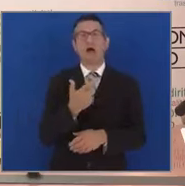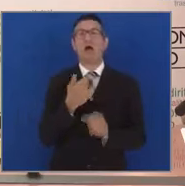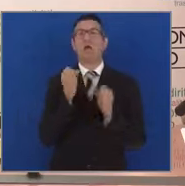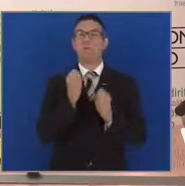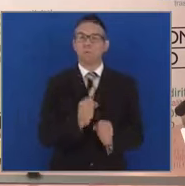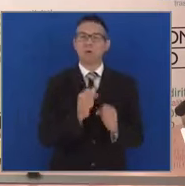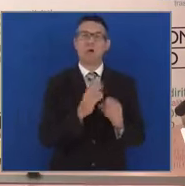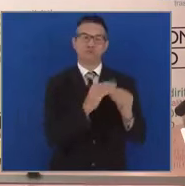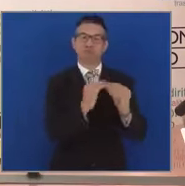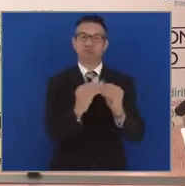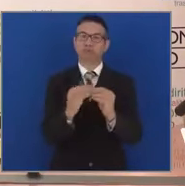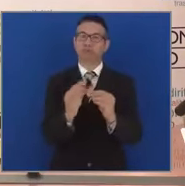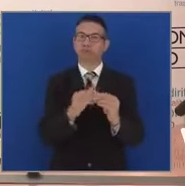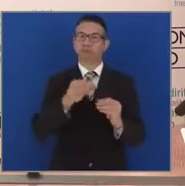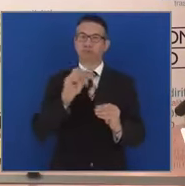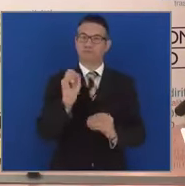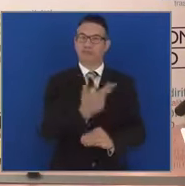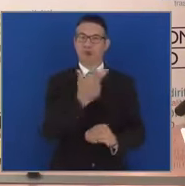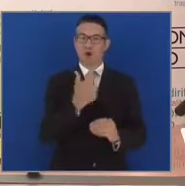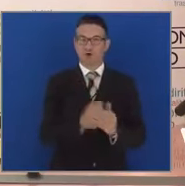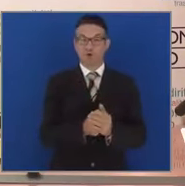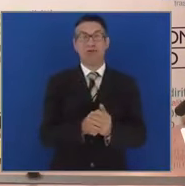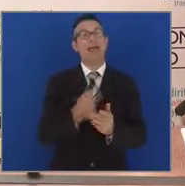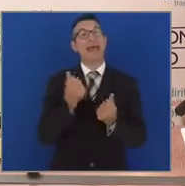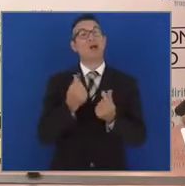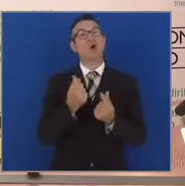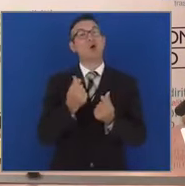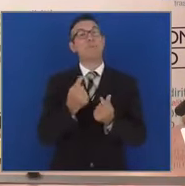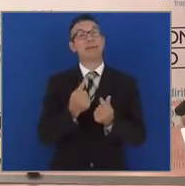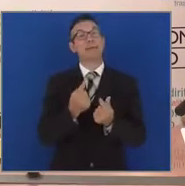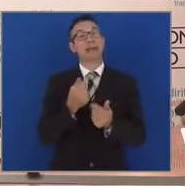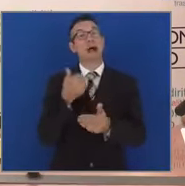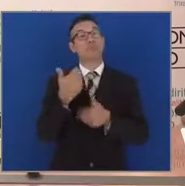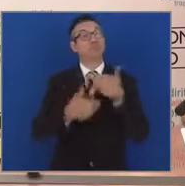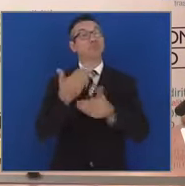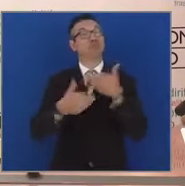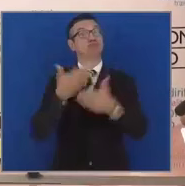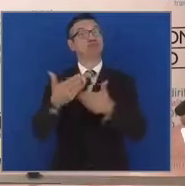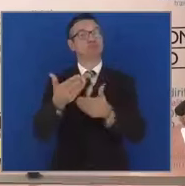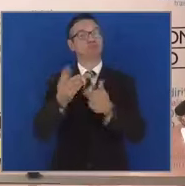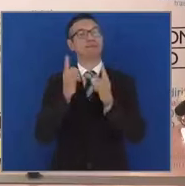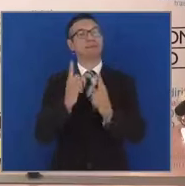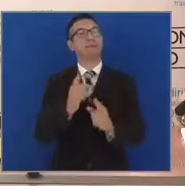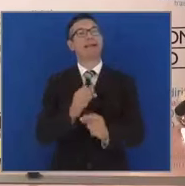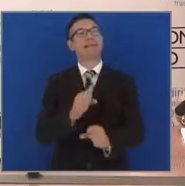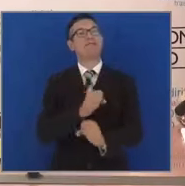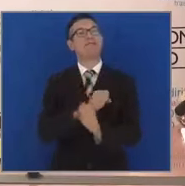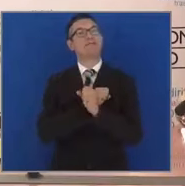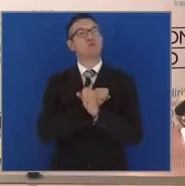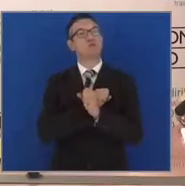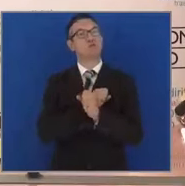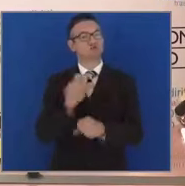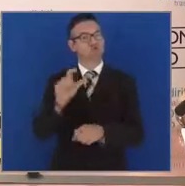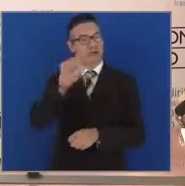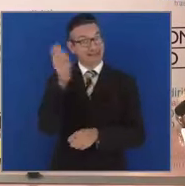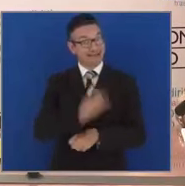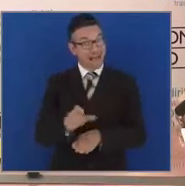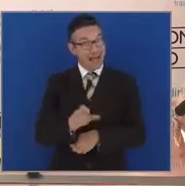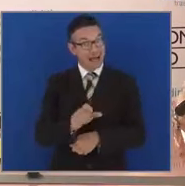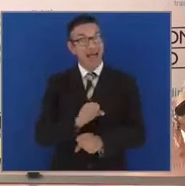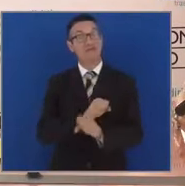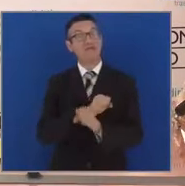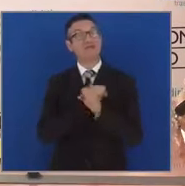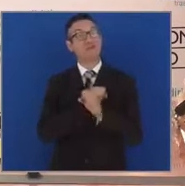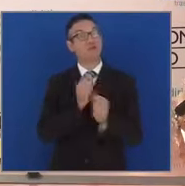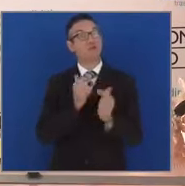fiducia nel Paese e se si ricostruisce una fiducia nel mondo nei confronti del nostro Paese.